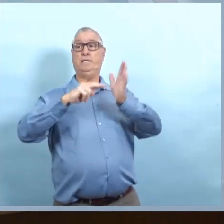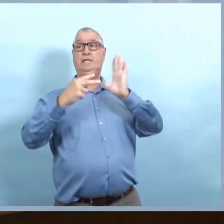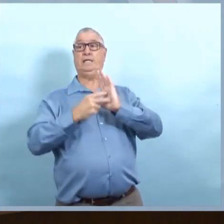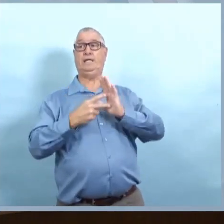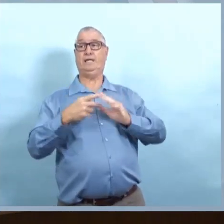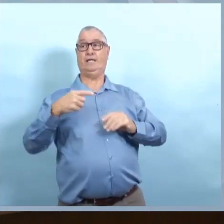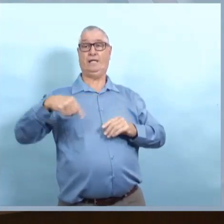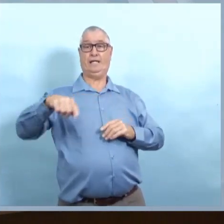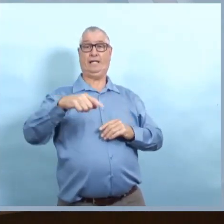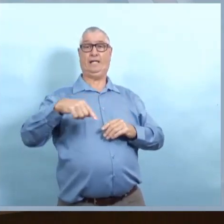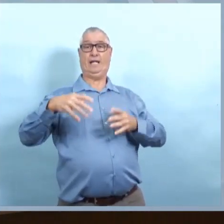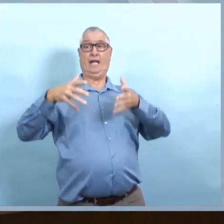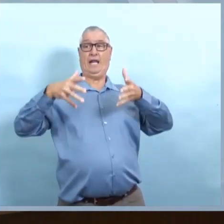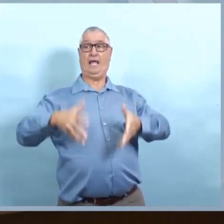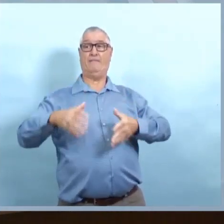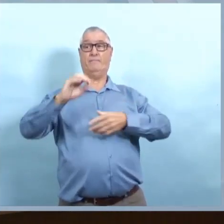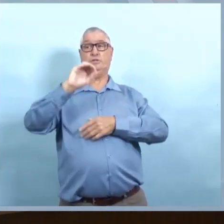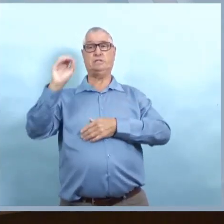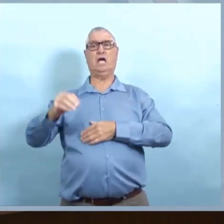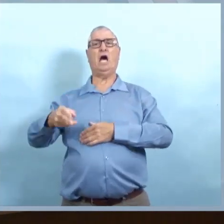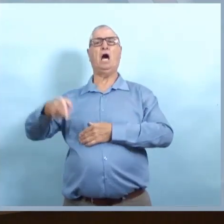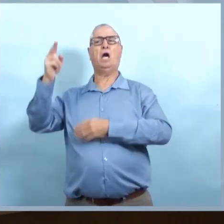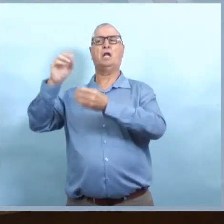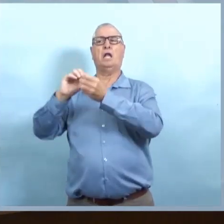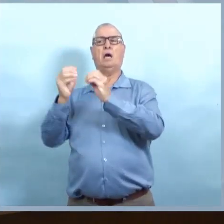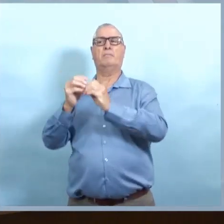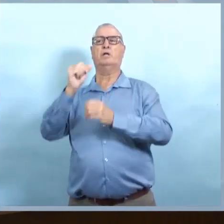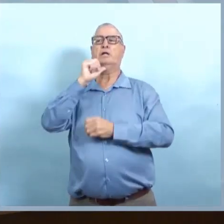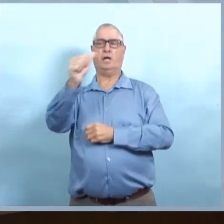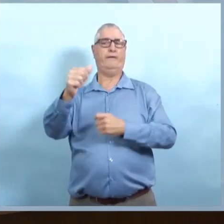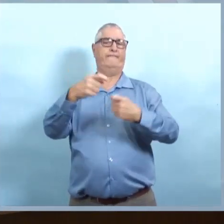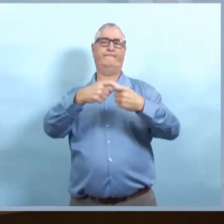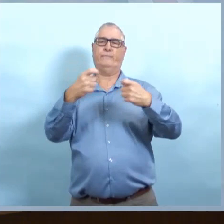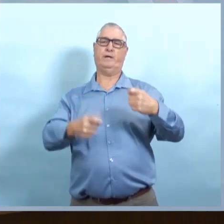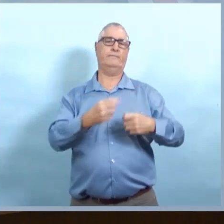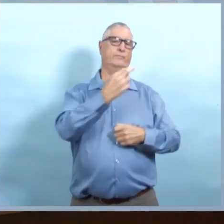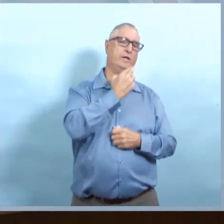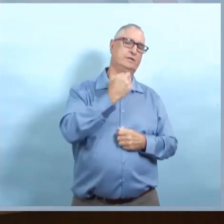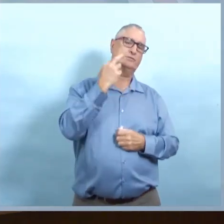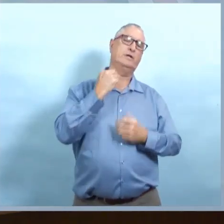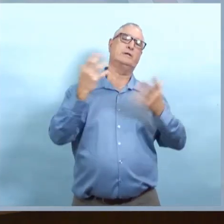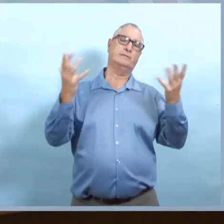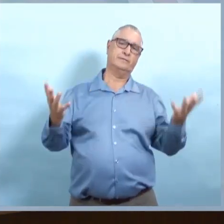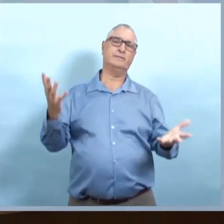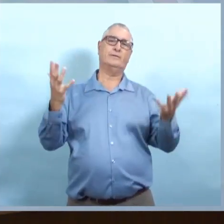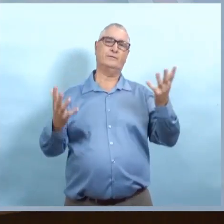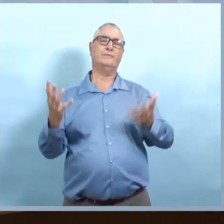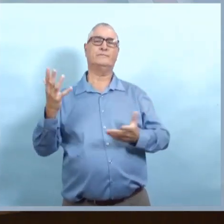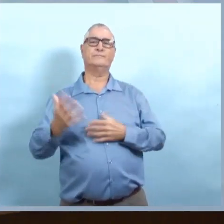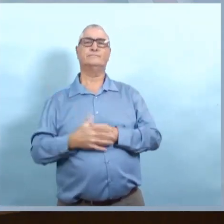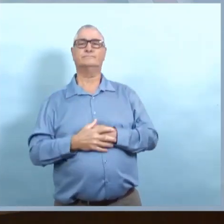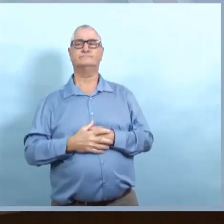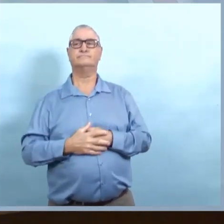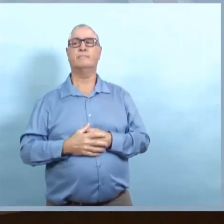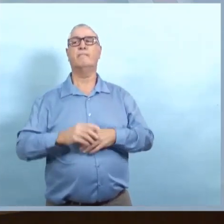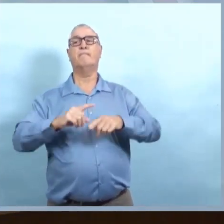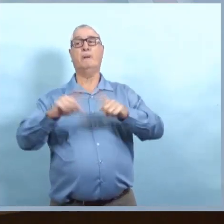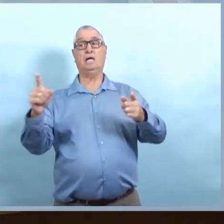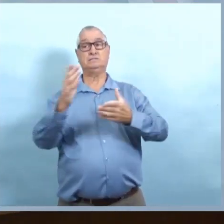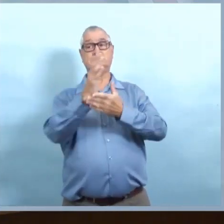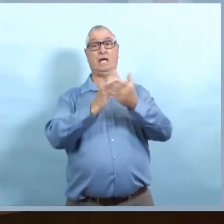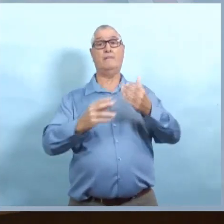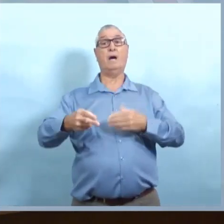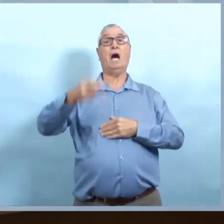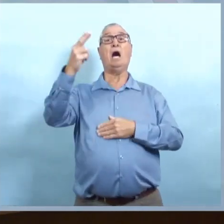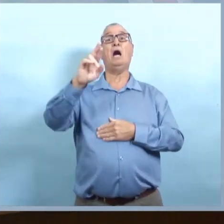que 47 % des cas étaient liés d'une manière ou d'une autre à des bars ou restaurants. Pas nécessairement que l'acquisition de ces produits-là, mais ça nous laisse